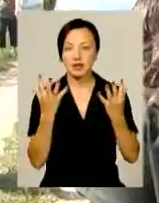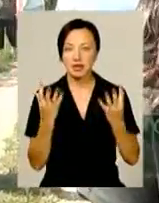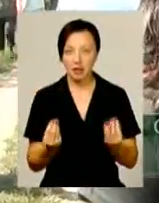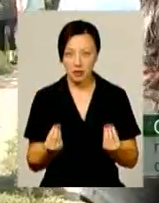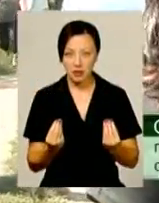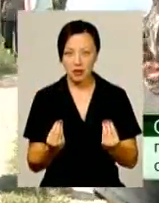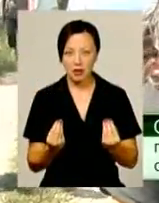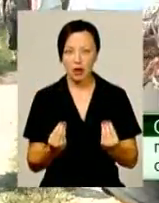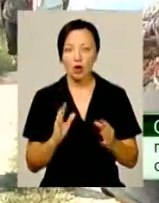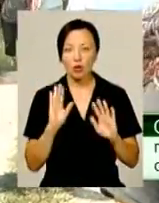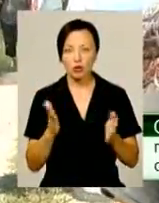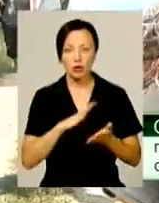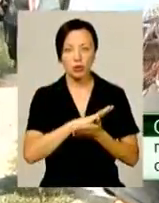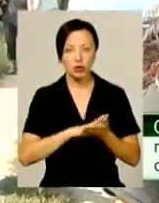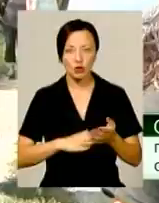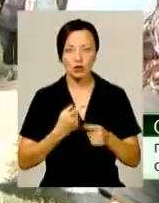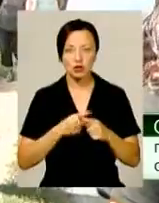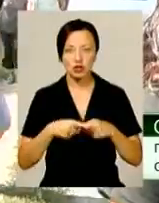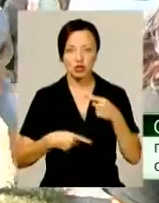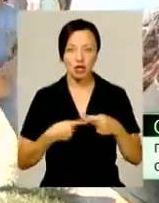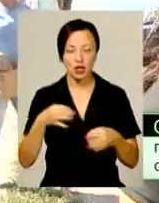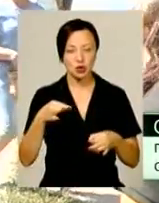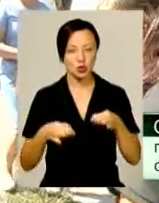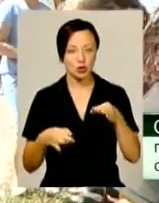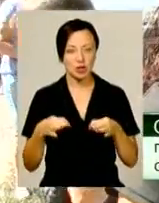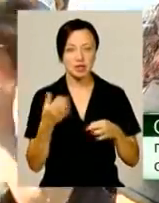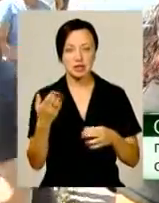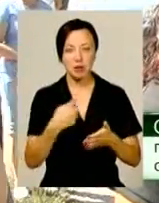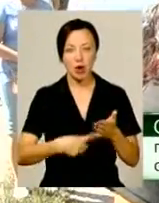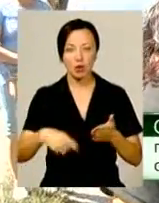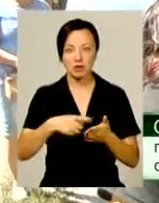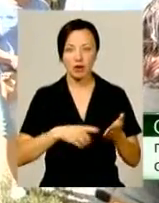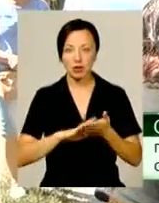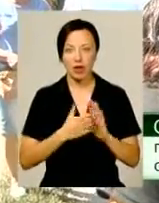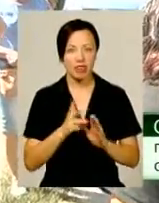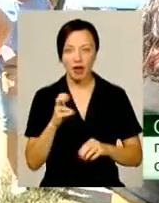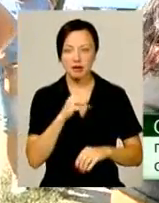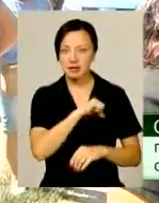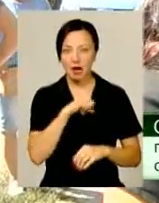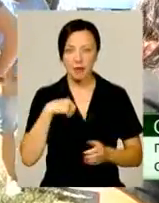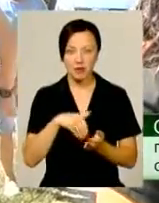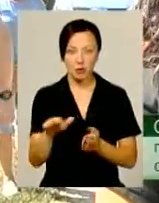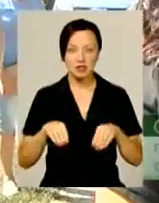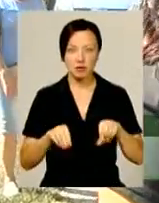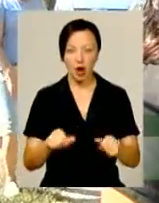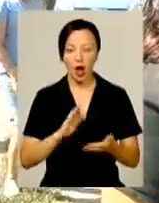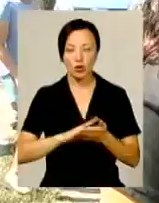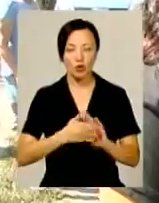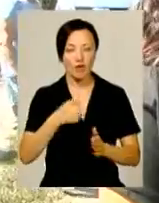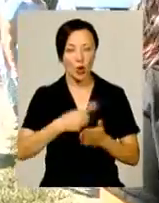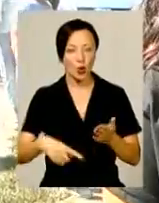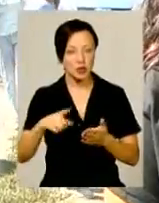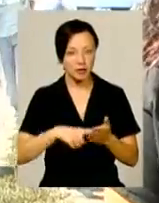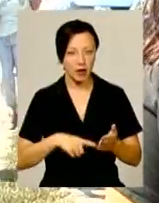мені відомо, буде продовжувати цю справу через суди, тому що з ним розірвали договір. Він не сам відмовився від землі, а договір з ним розірвали.